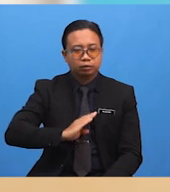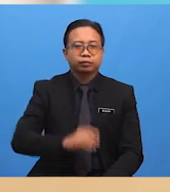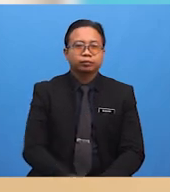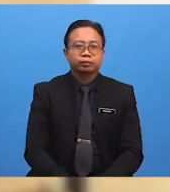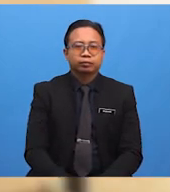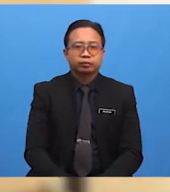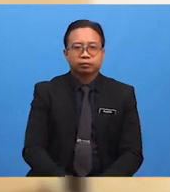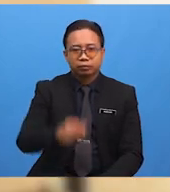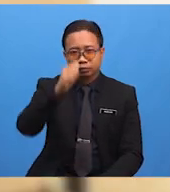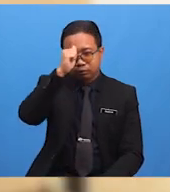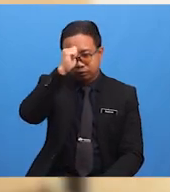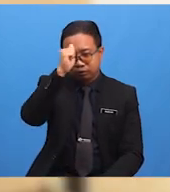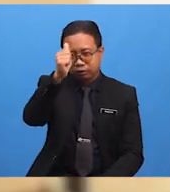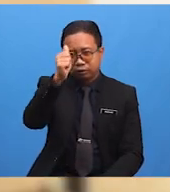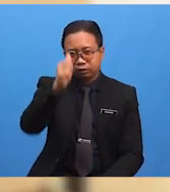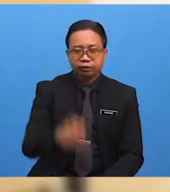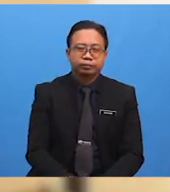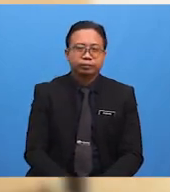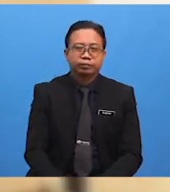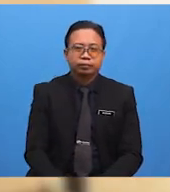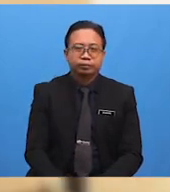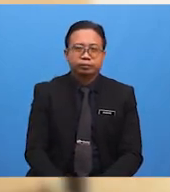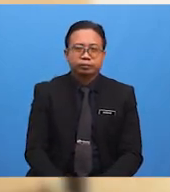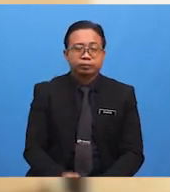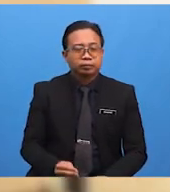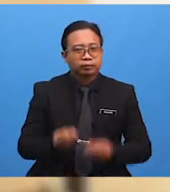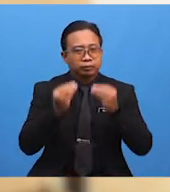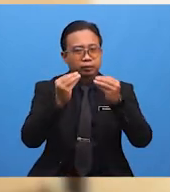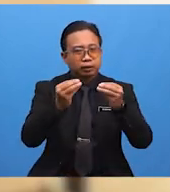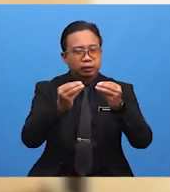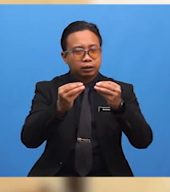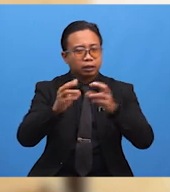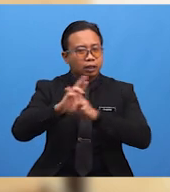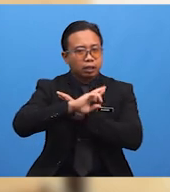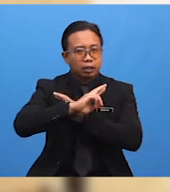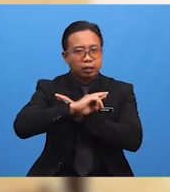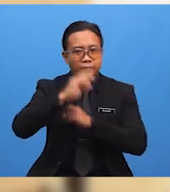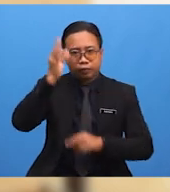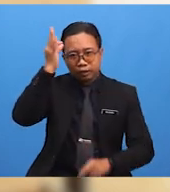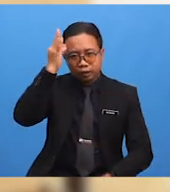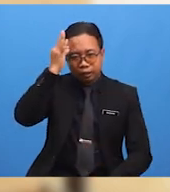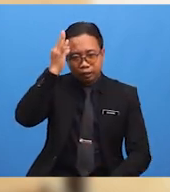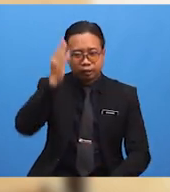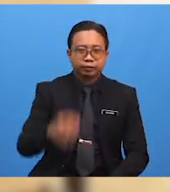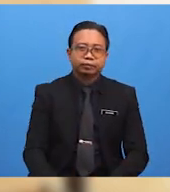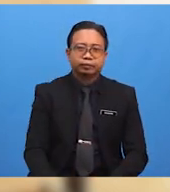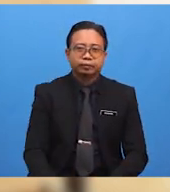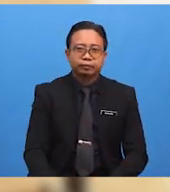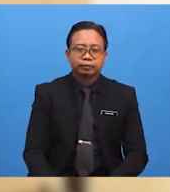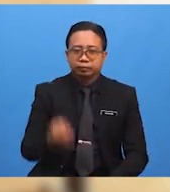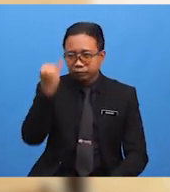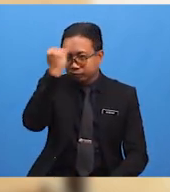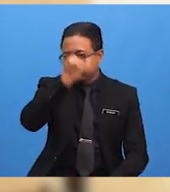Allah Subhanahu Wa Ta'ala Mengurniakan Kerehatan Fikiran Melalui